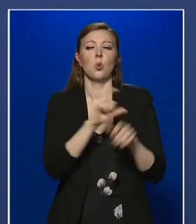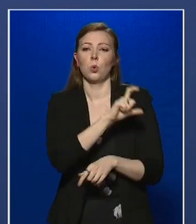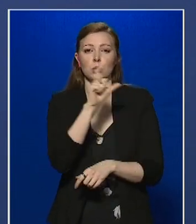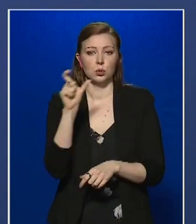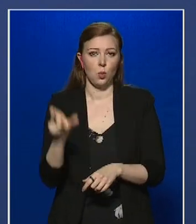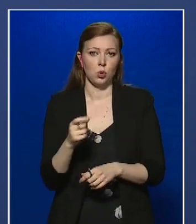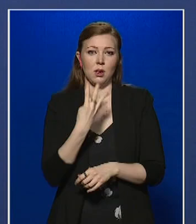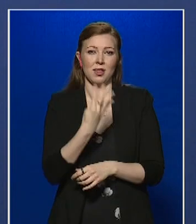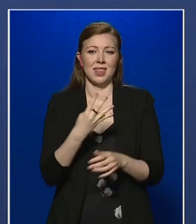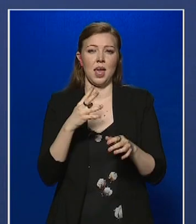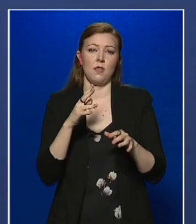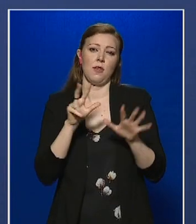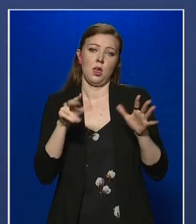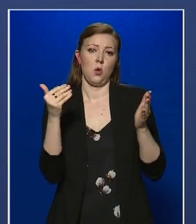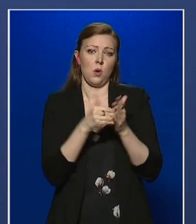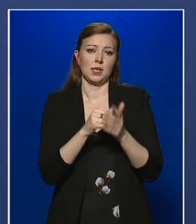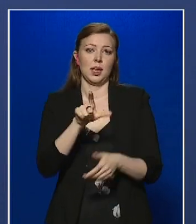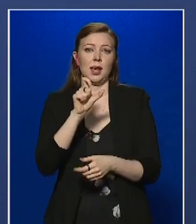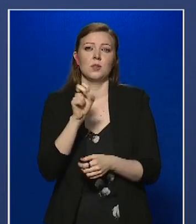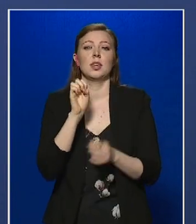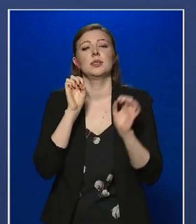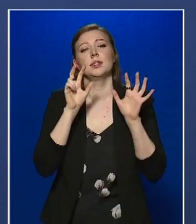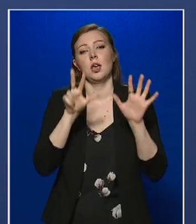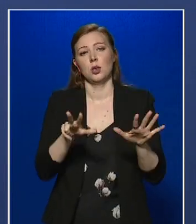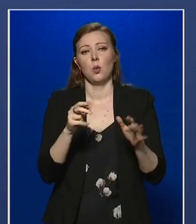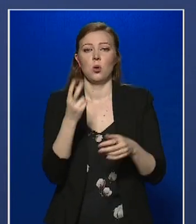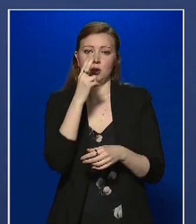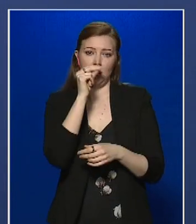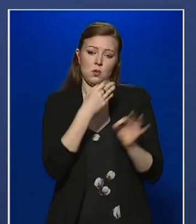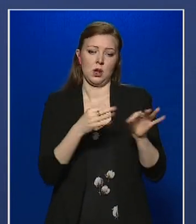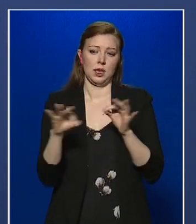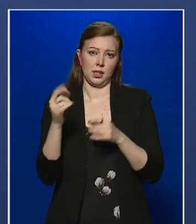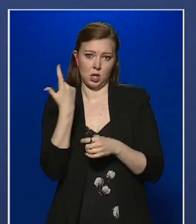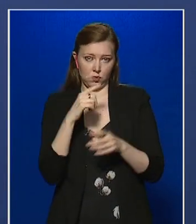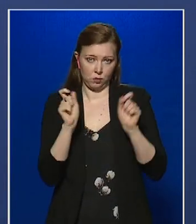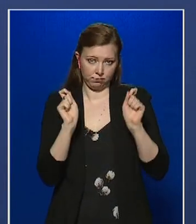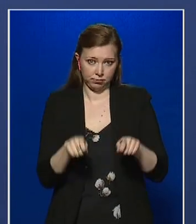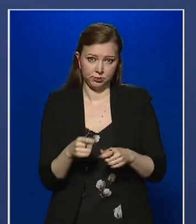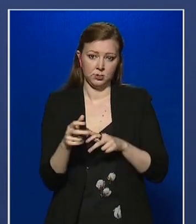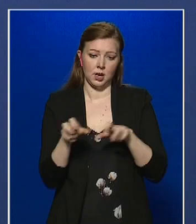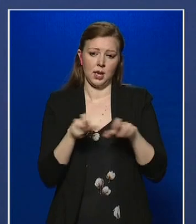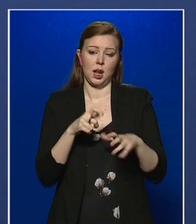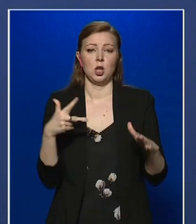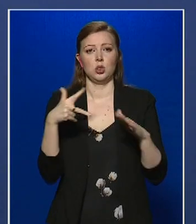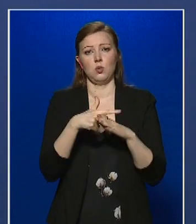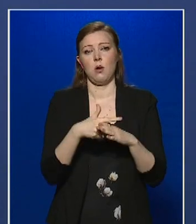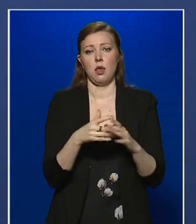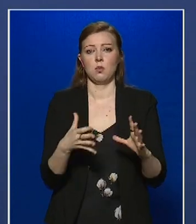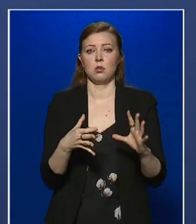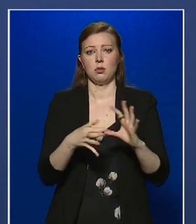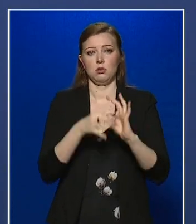óta 48.218 rendőri intézkedést hajtottunk végre kiárási korlátozással összefüggő